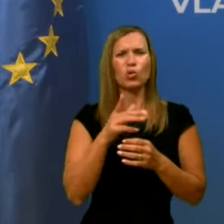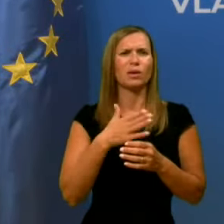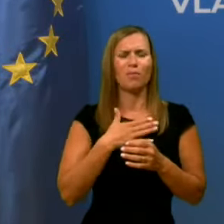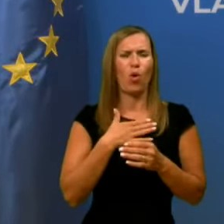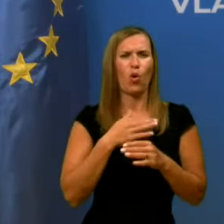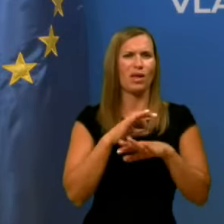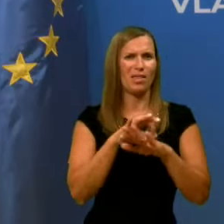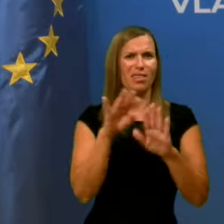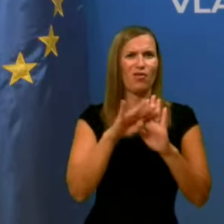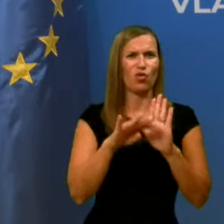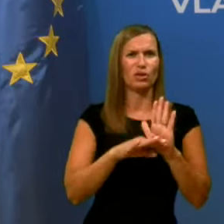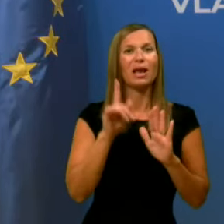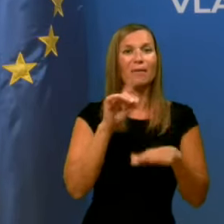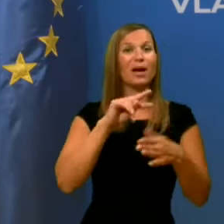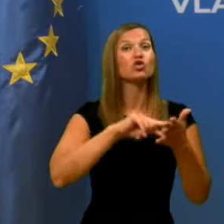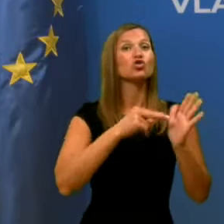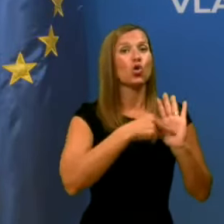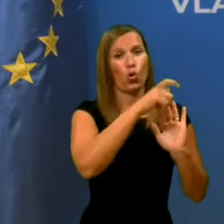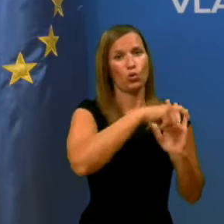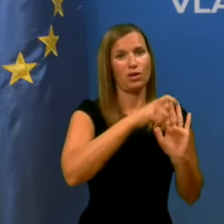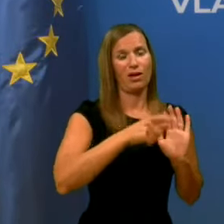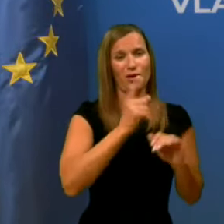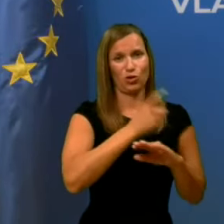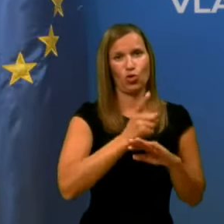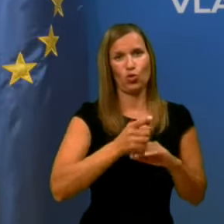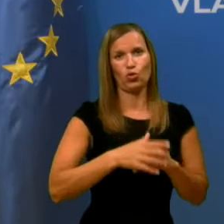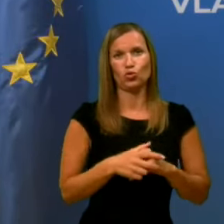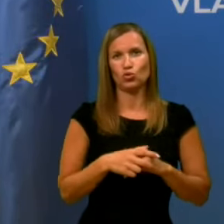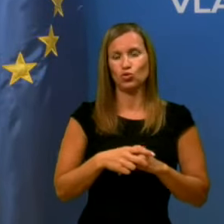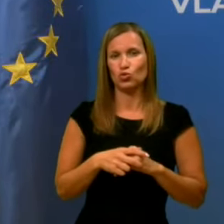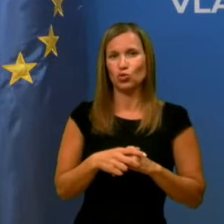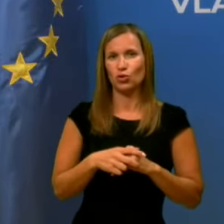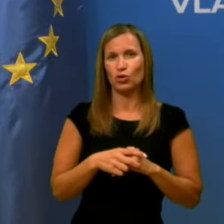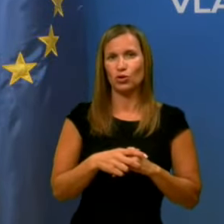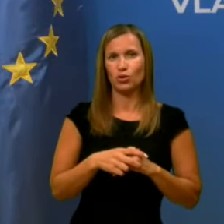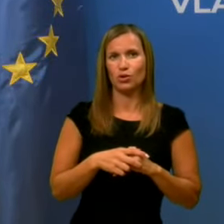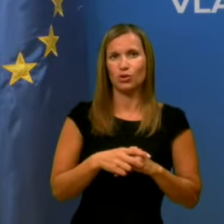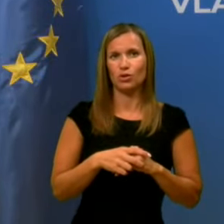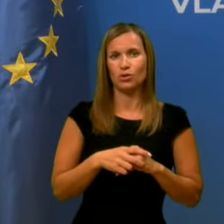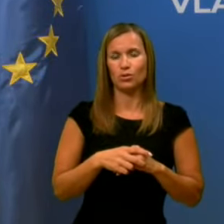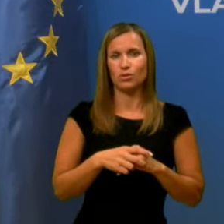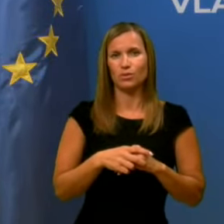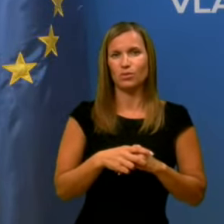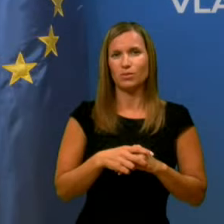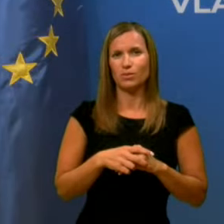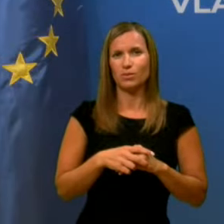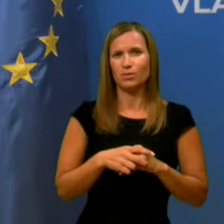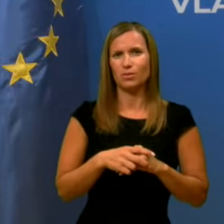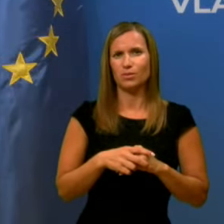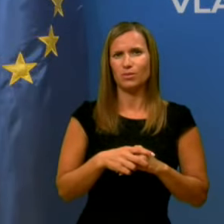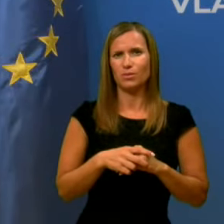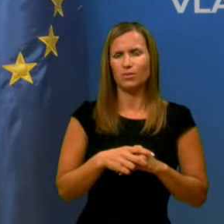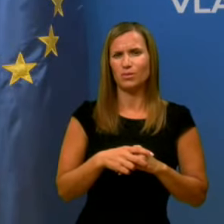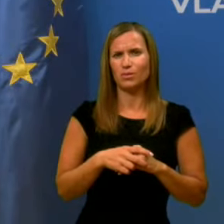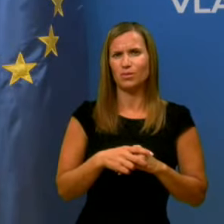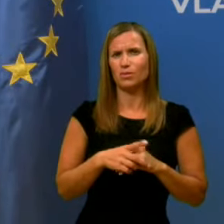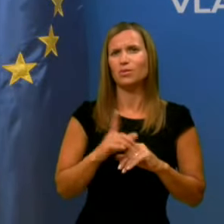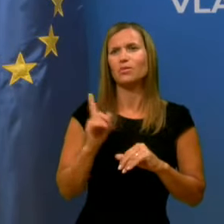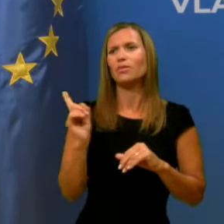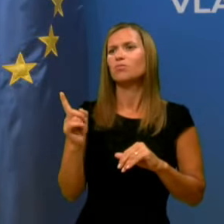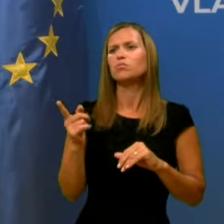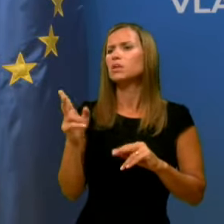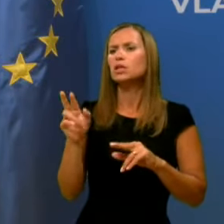ampak je stroka tista, ki določa. Mi šta ne dovoljimo, zakaj je v bistvu. Kaj? Zakaj ni